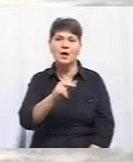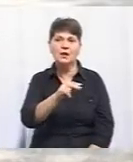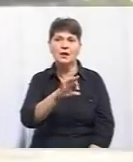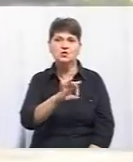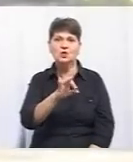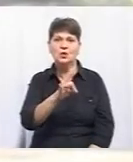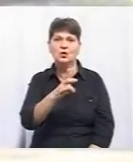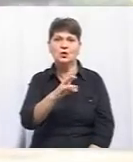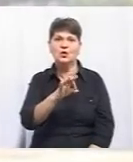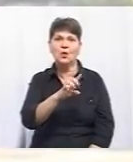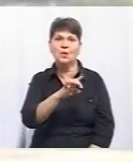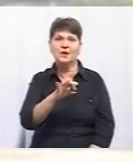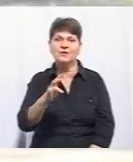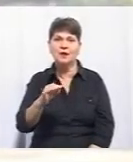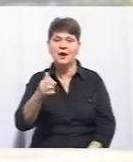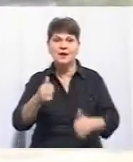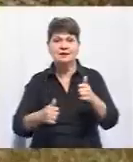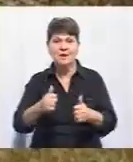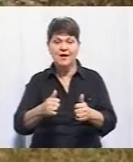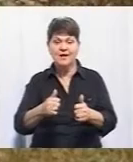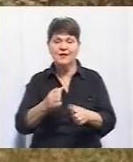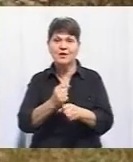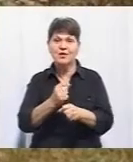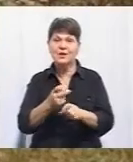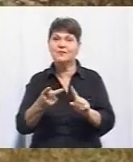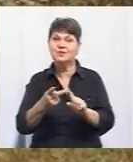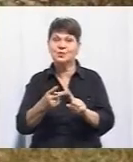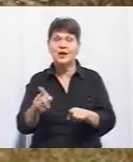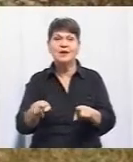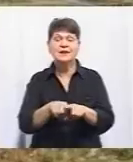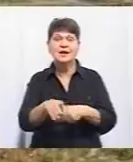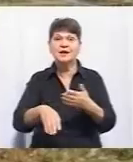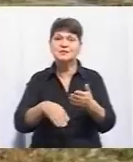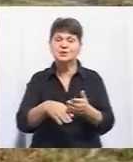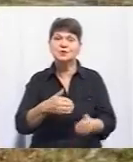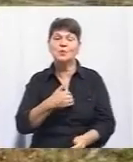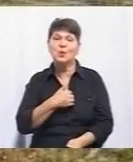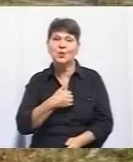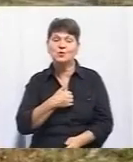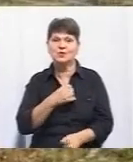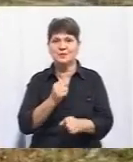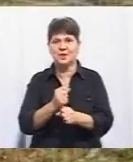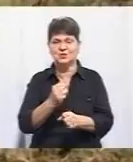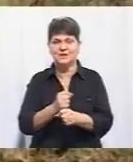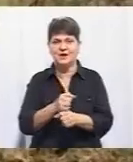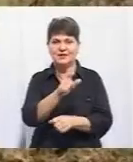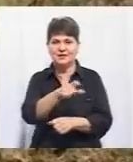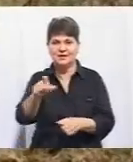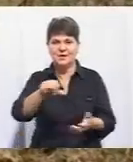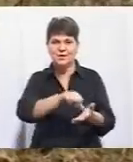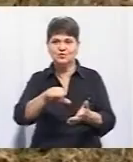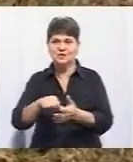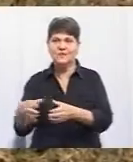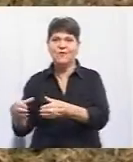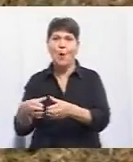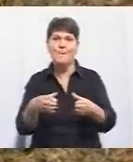Каже, такі змагання проводять вдруге. У такий спосіб, додає, хочуть навчити учасників працювати в команді. Дай, нагарайся,